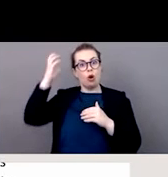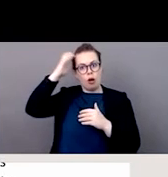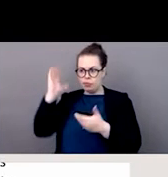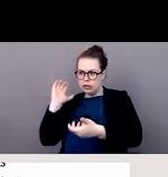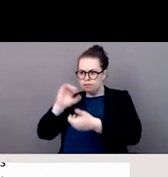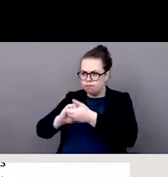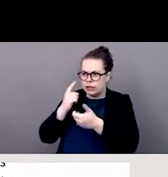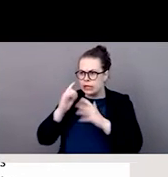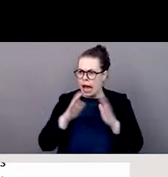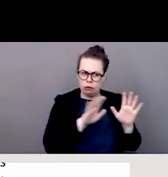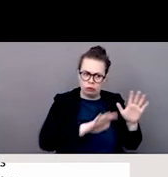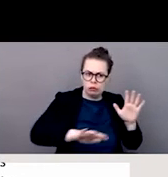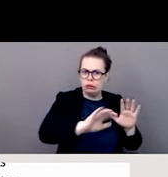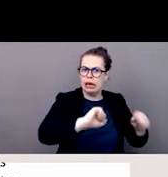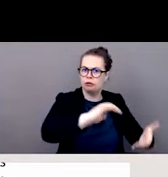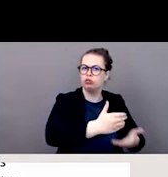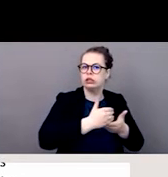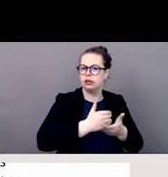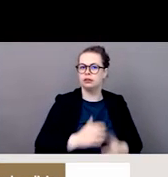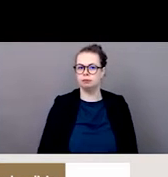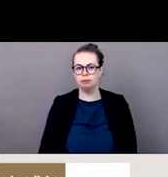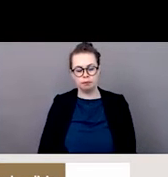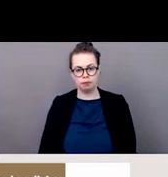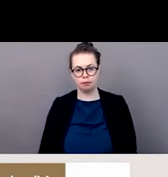travailleurs qui sont en chômage en ce moment.